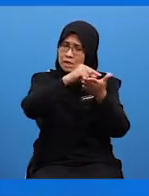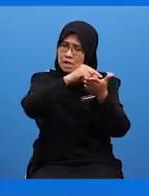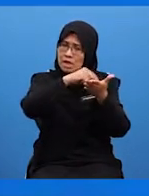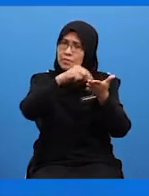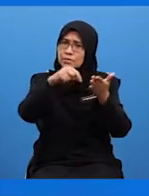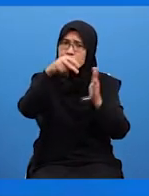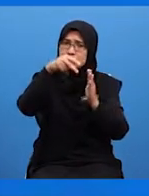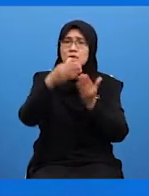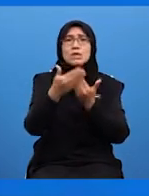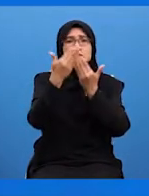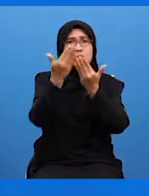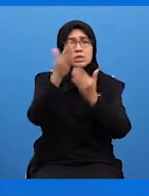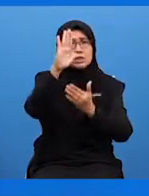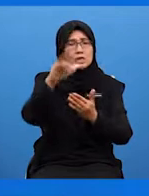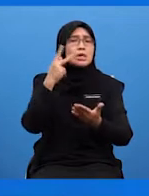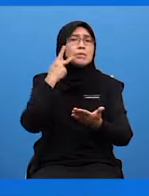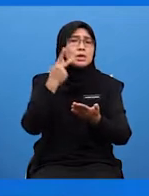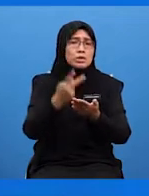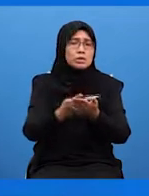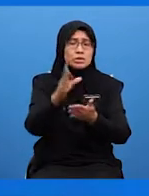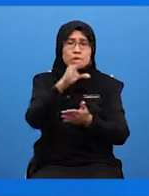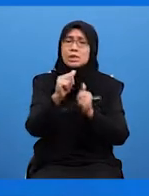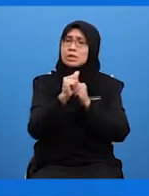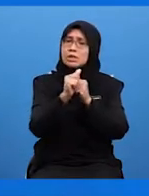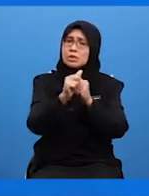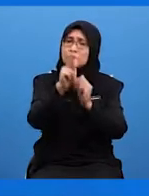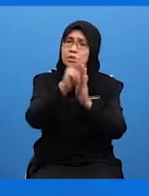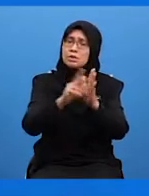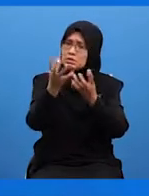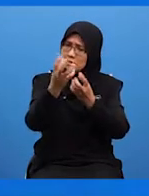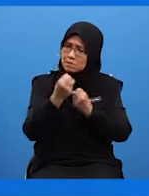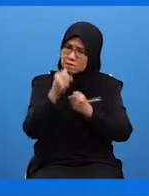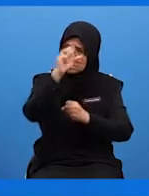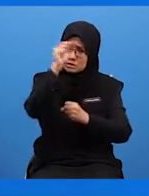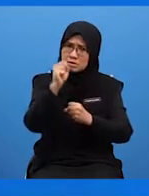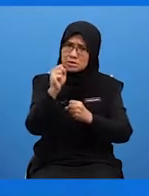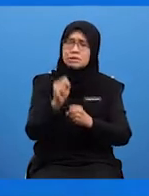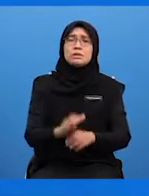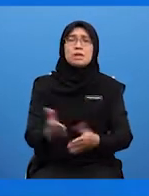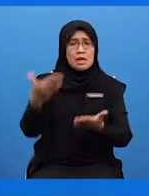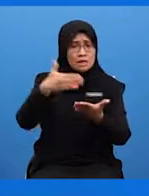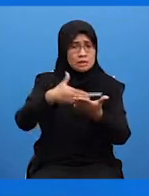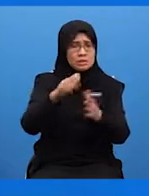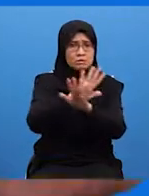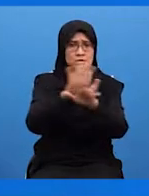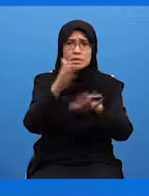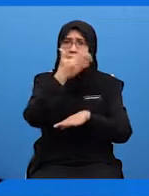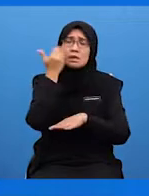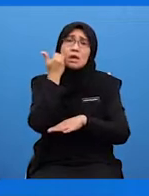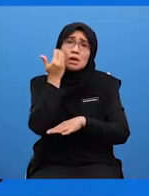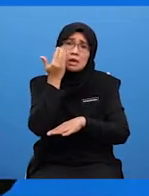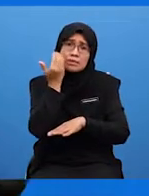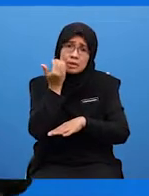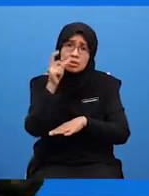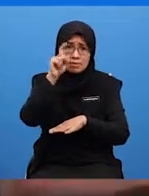cadangan yang mempunyai kualiti Dan memenuhi kendak soalan Serta diingatkan sekali lagi Jangan malu dan simcasalah Berjumpa dengan